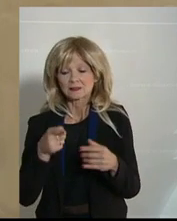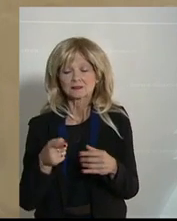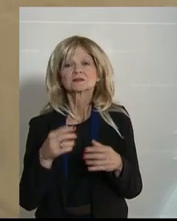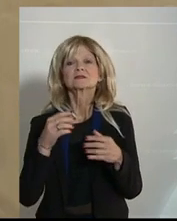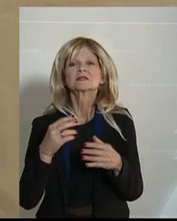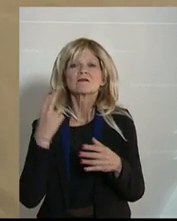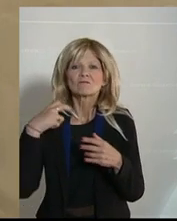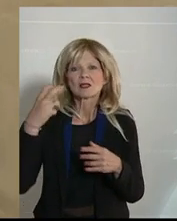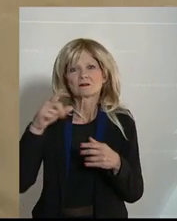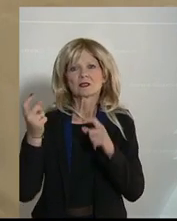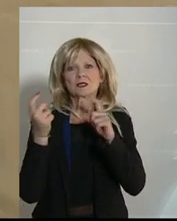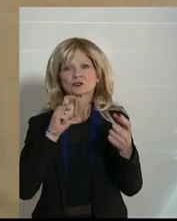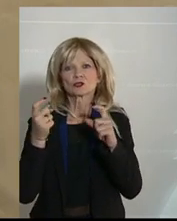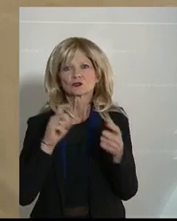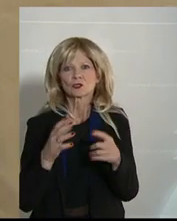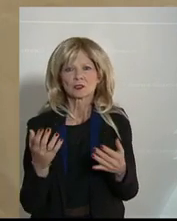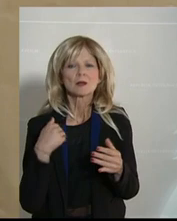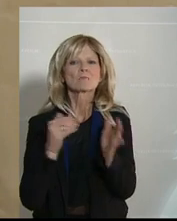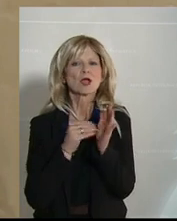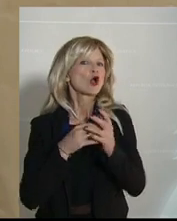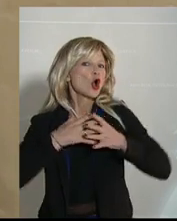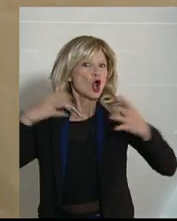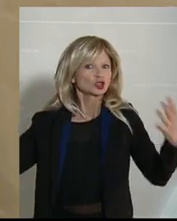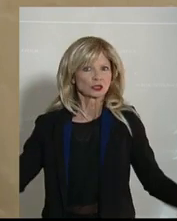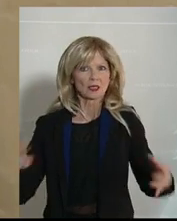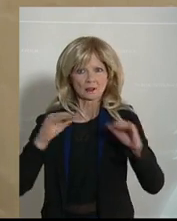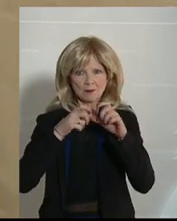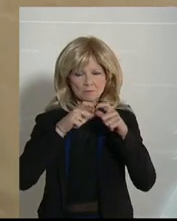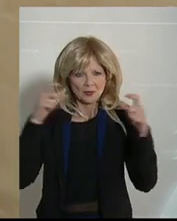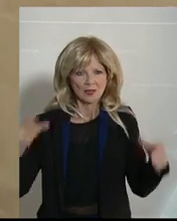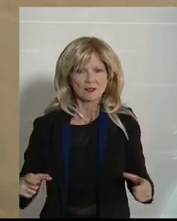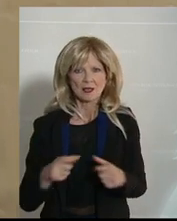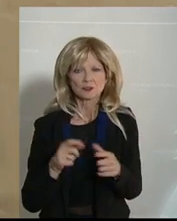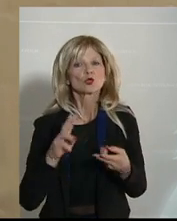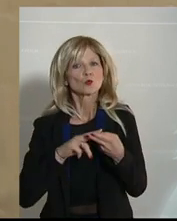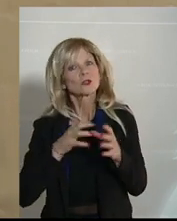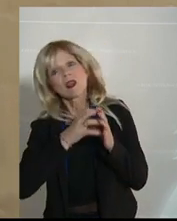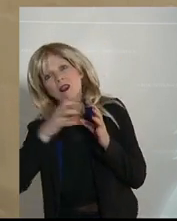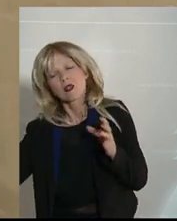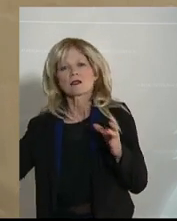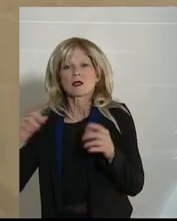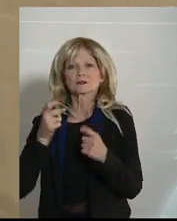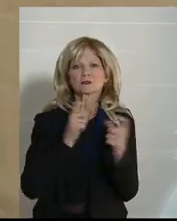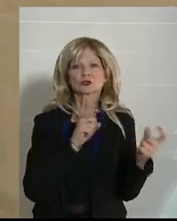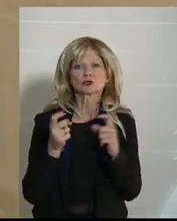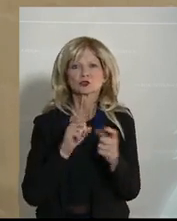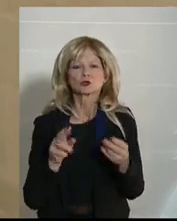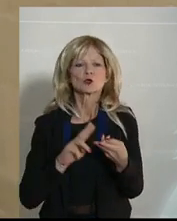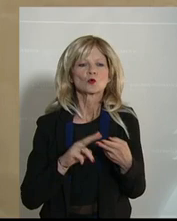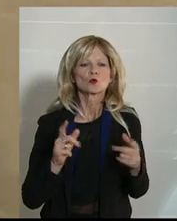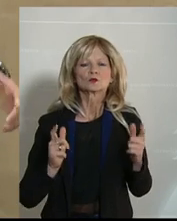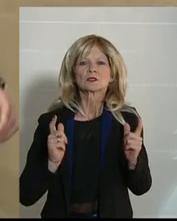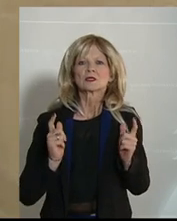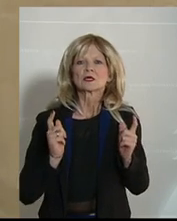werden mehr brauchen. Und wir werden länger diskutieren. Und ich werde mir erwarten, dass wir als Bundesregierung auch langfristig,